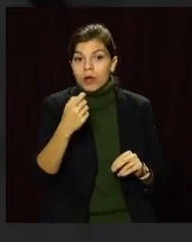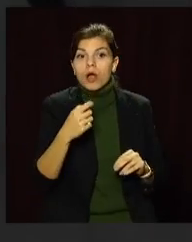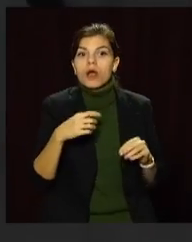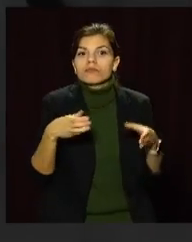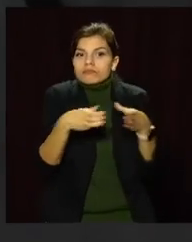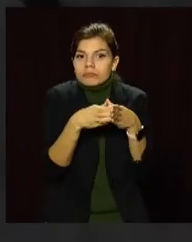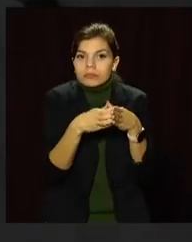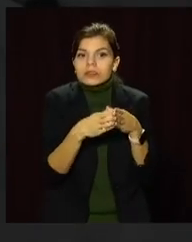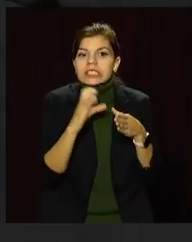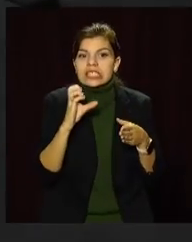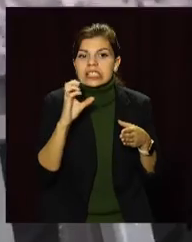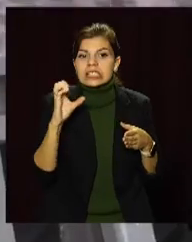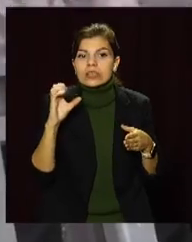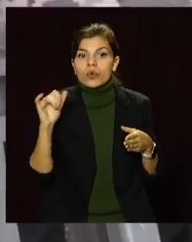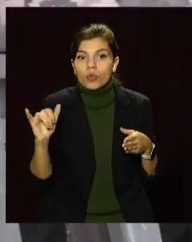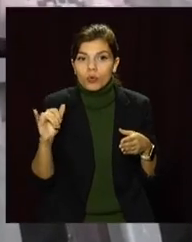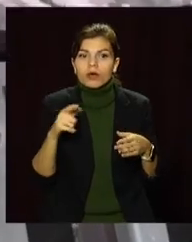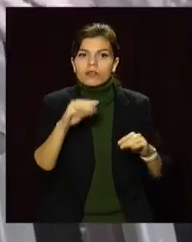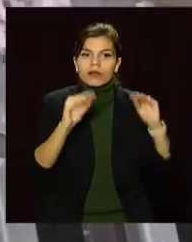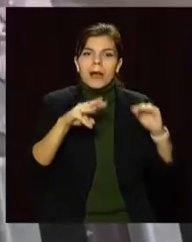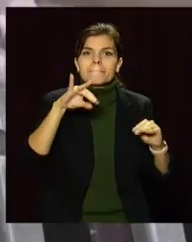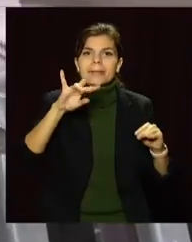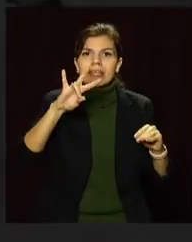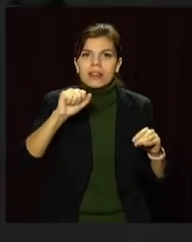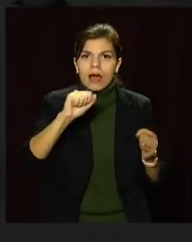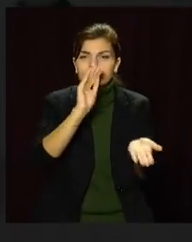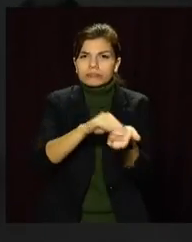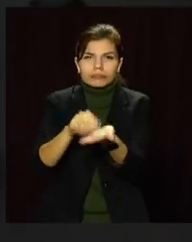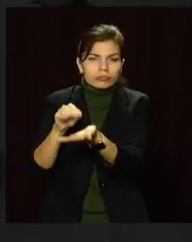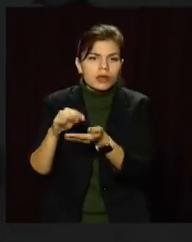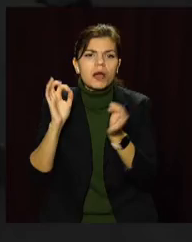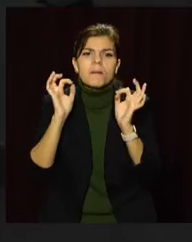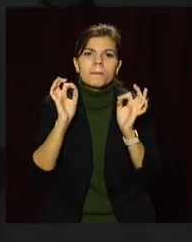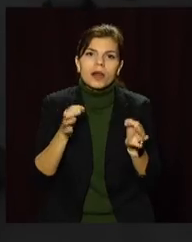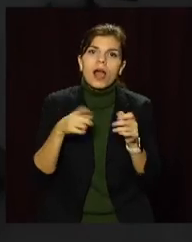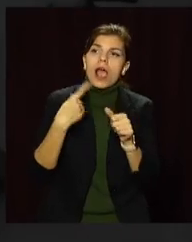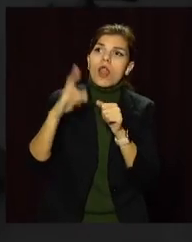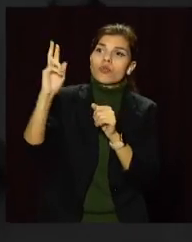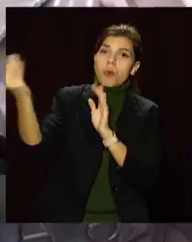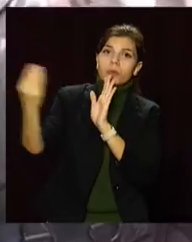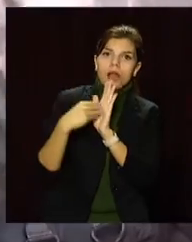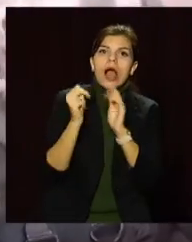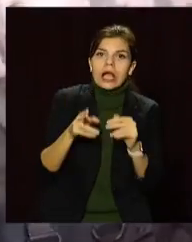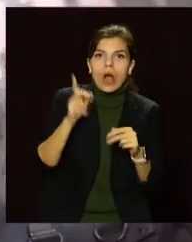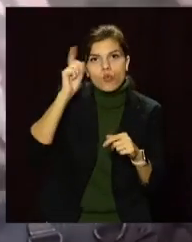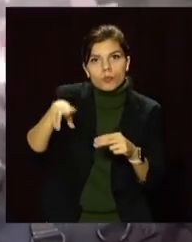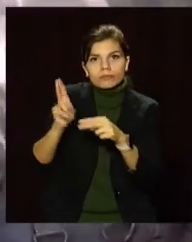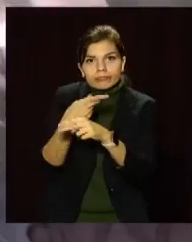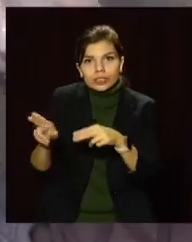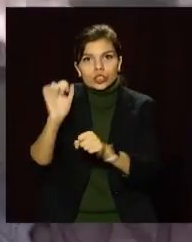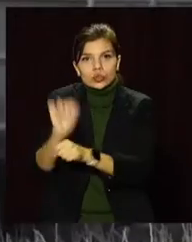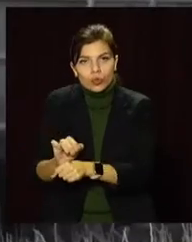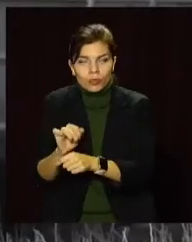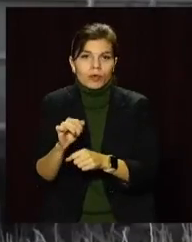командування ЗСУ. Рубежі імінування на ймовірних напрямках дій противника ускладнюють його опросування вглиб оборони